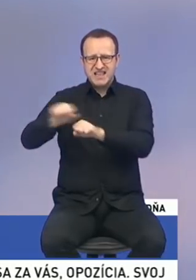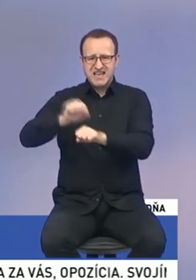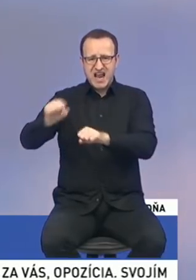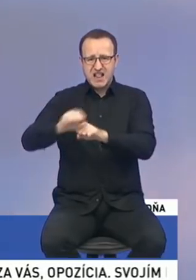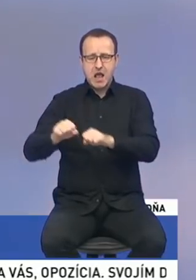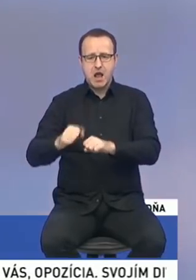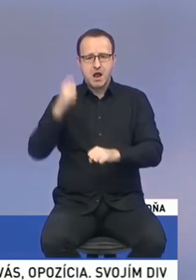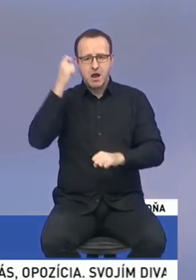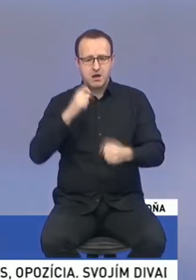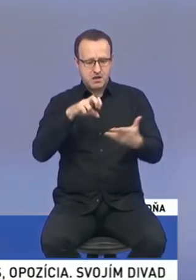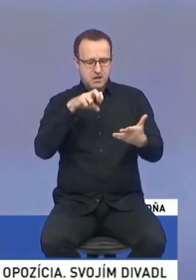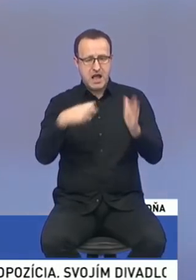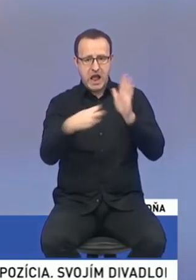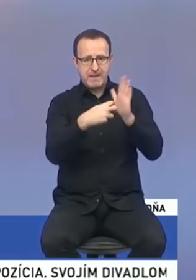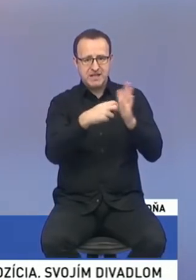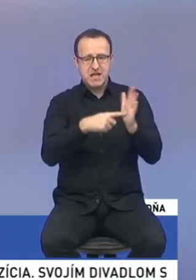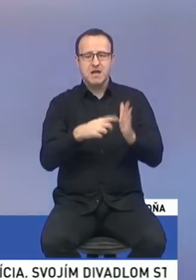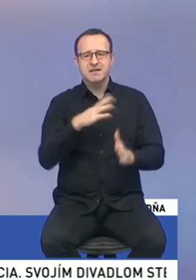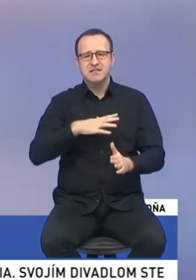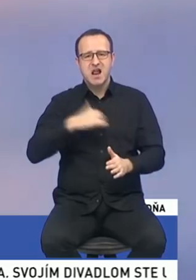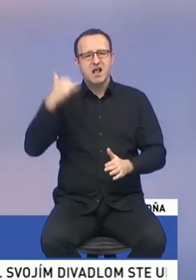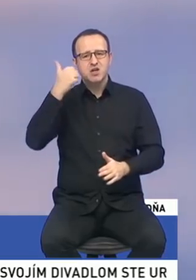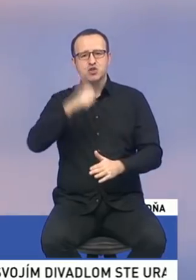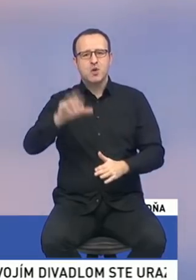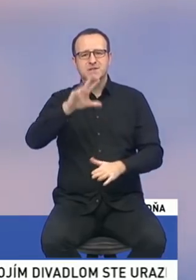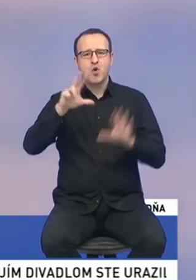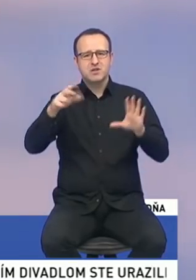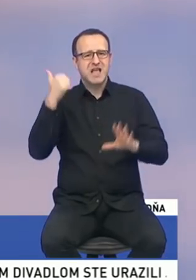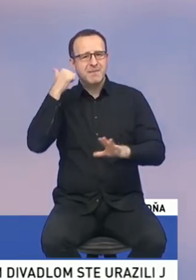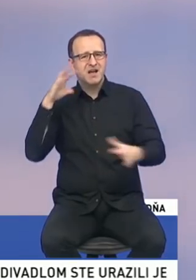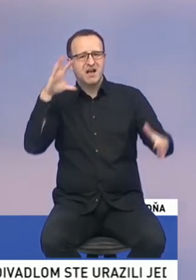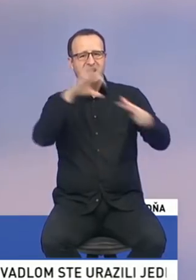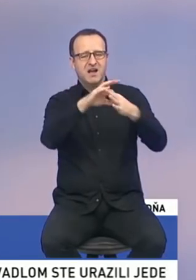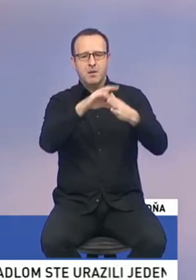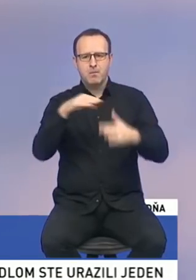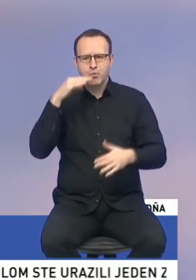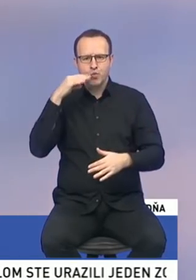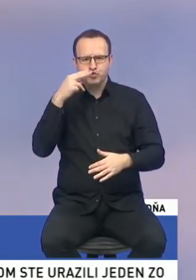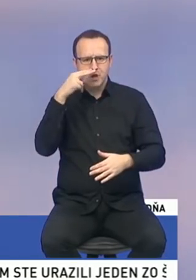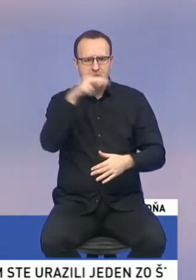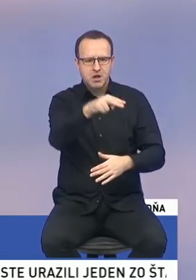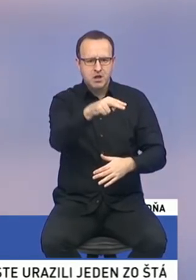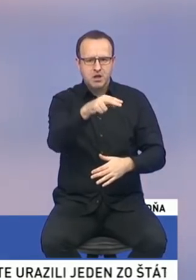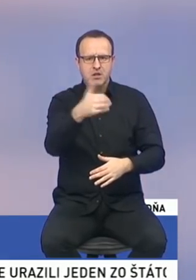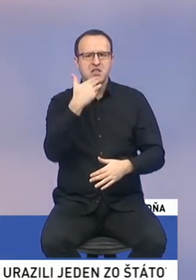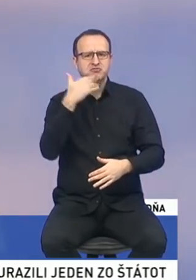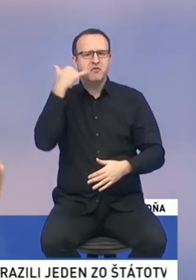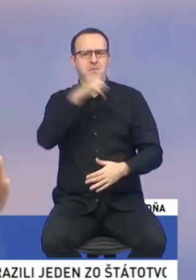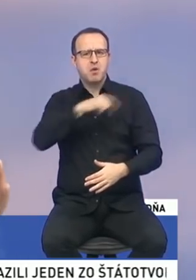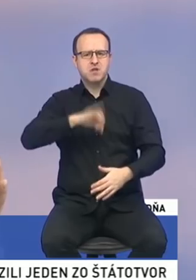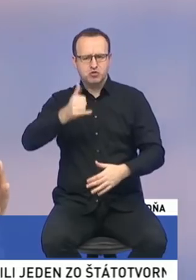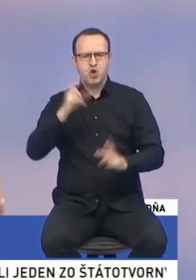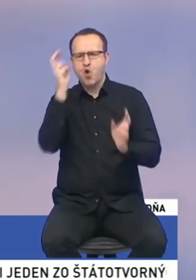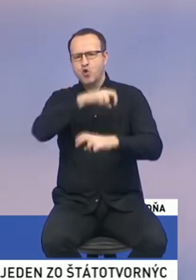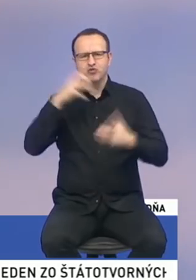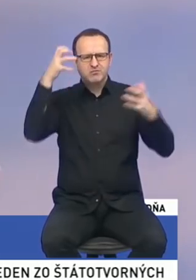tým telefonátom na 158, že by chcela zavolať pomoc, by skutočne ešte zvýšila hnev toho agresora a napríklad je